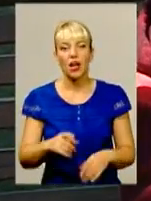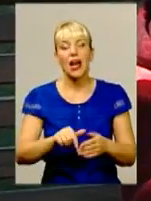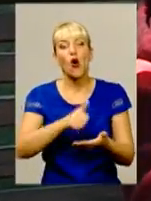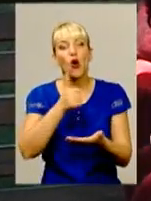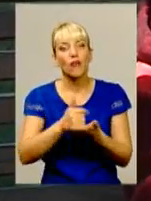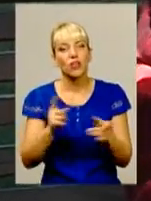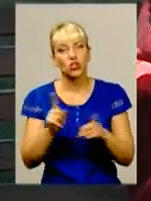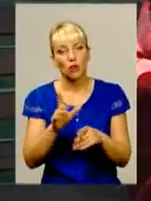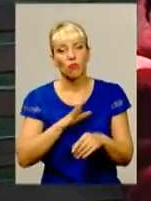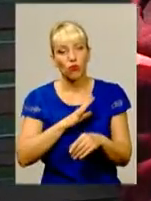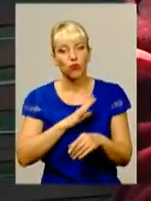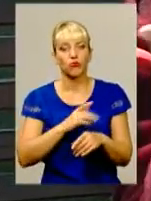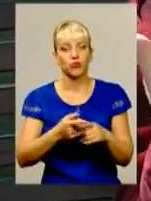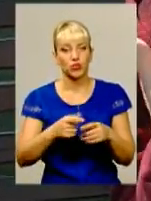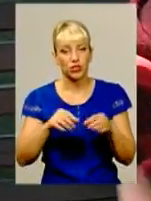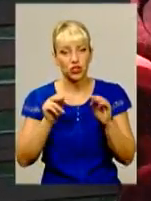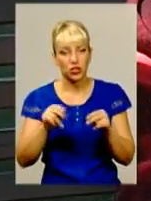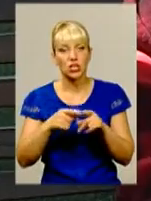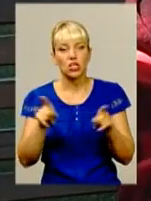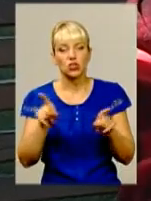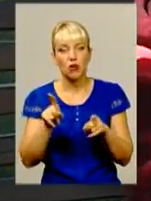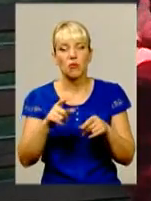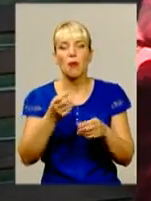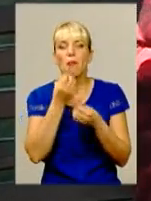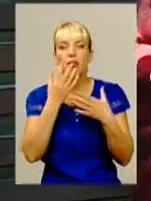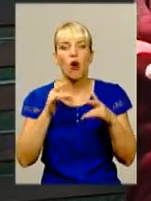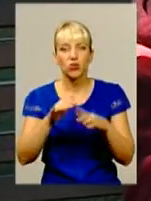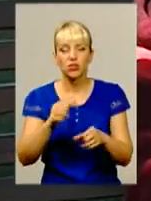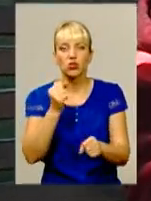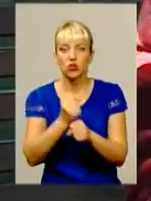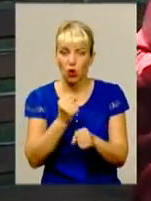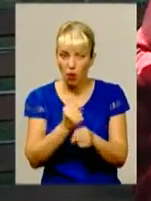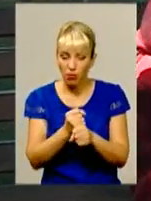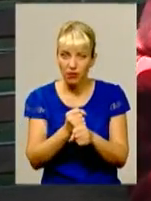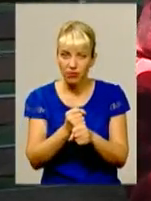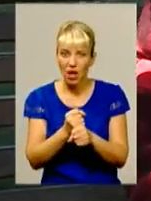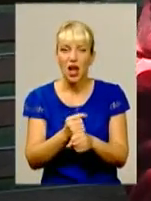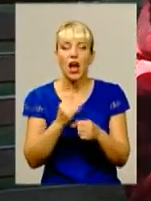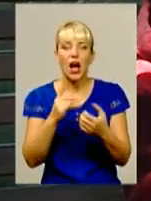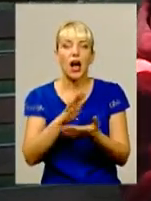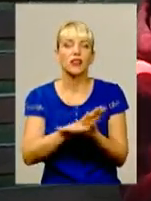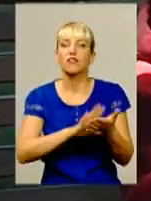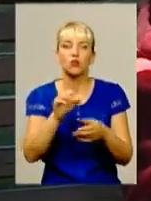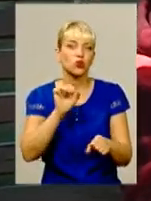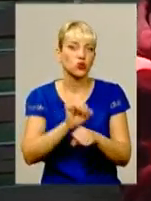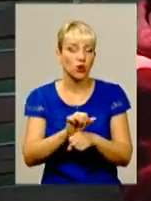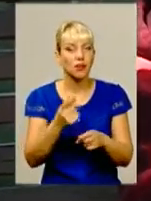виборами і все, далі вже все заглохло. А от іменно програма, що він зробить для того, для людей, що він на